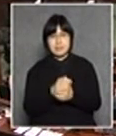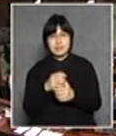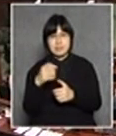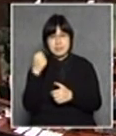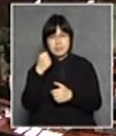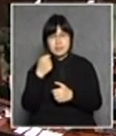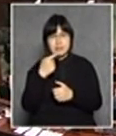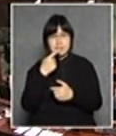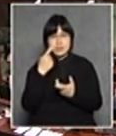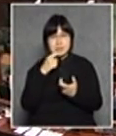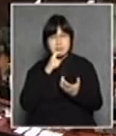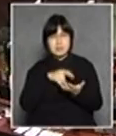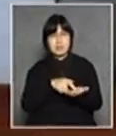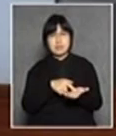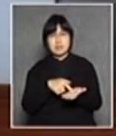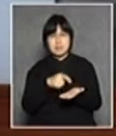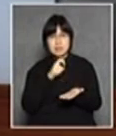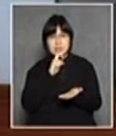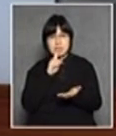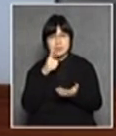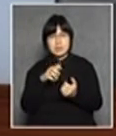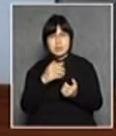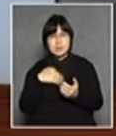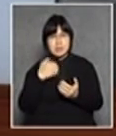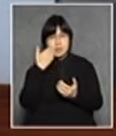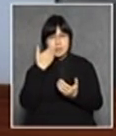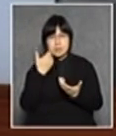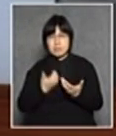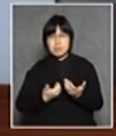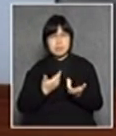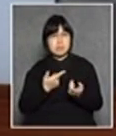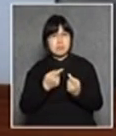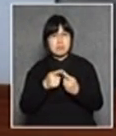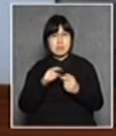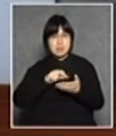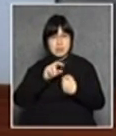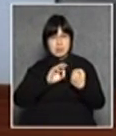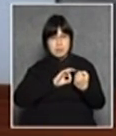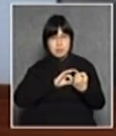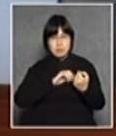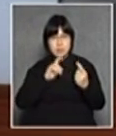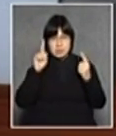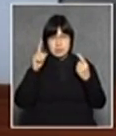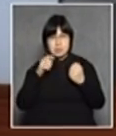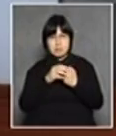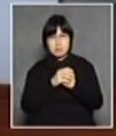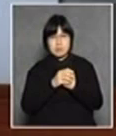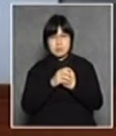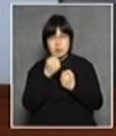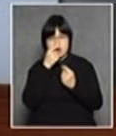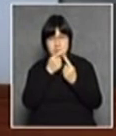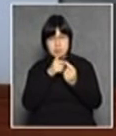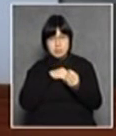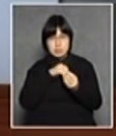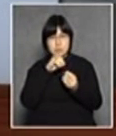一節淡三虛我們這個立法會就不能夠為香港人關